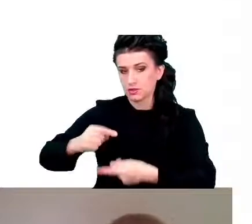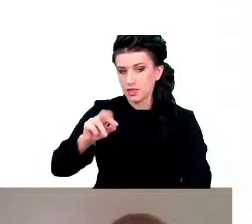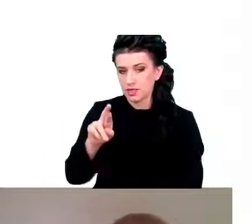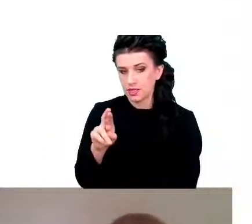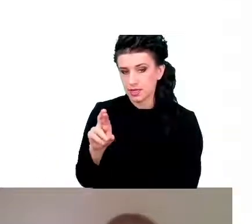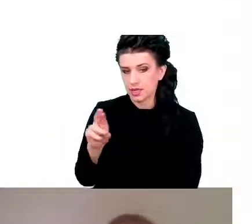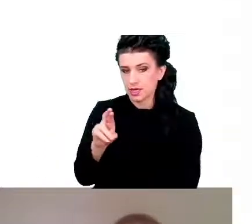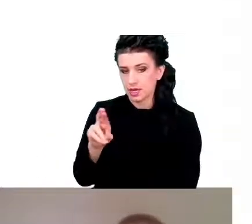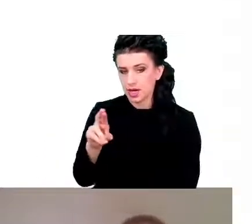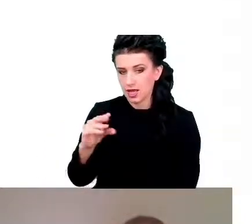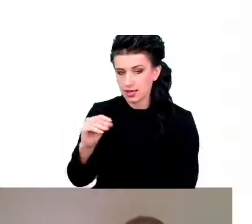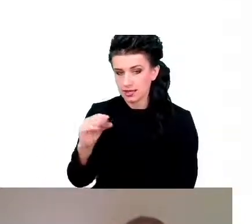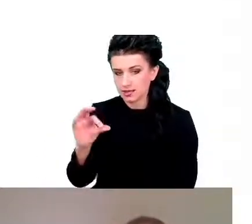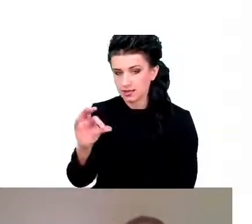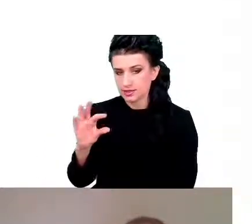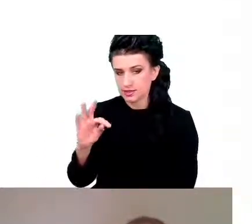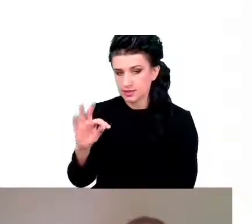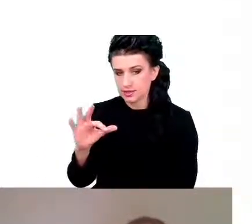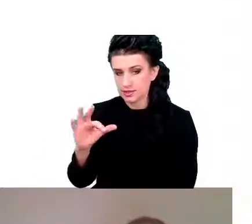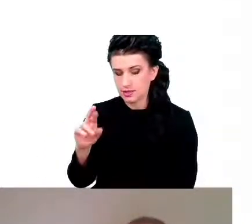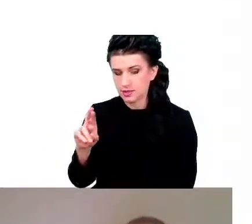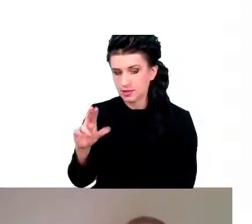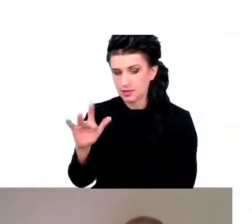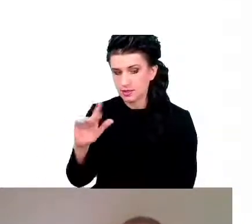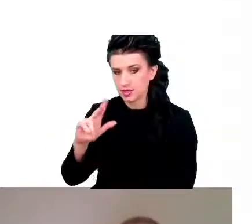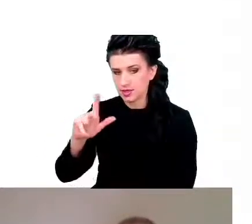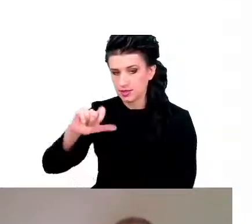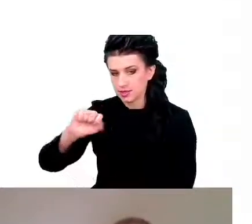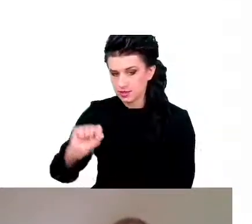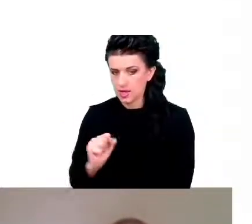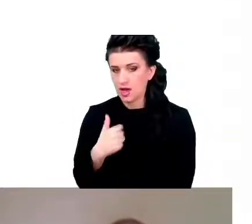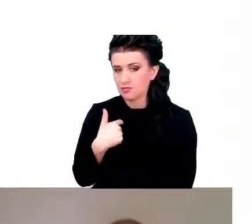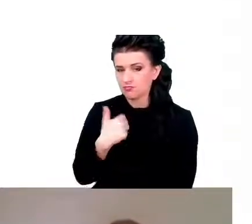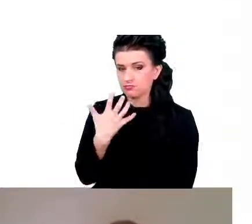o takich najbardziej kluczowych.